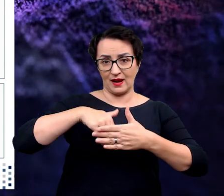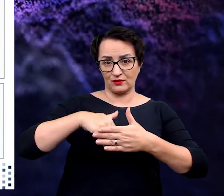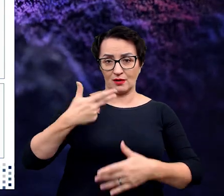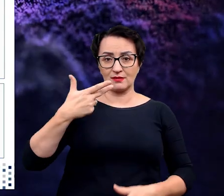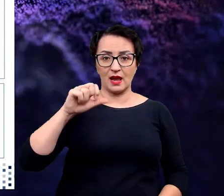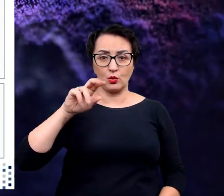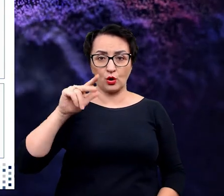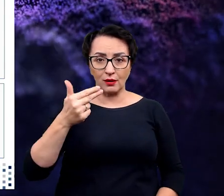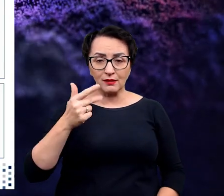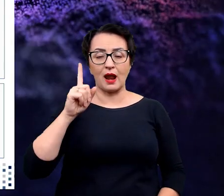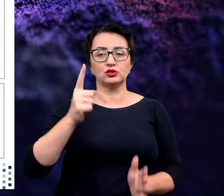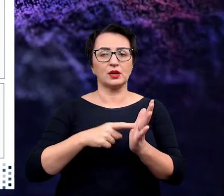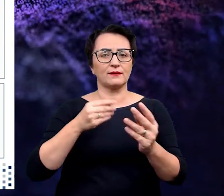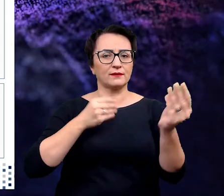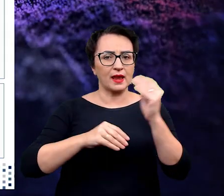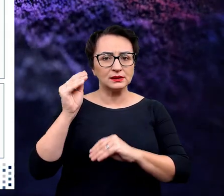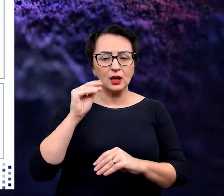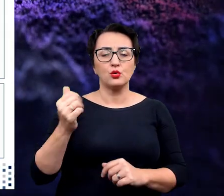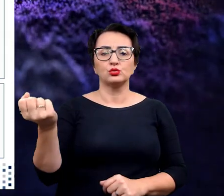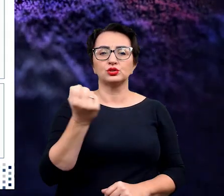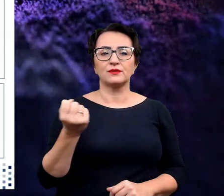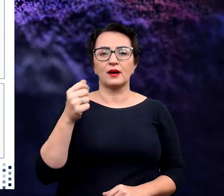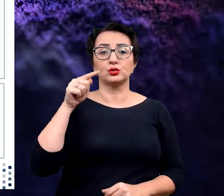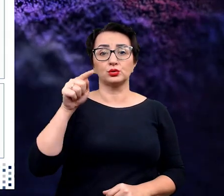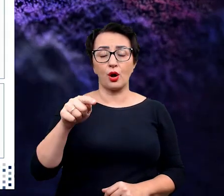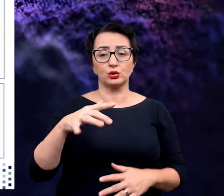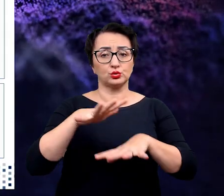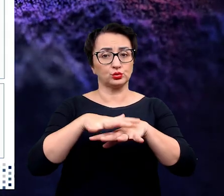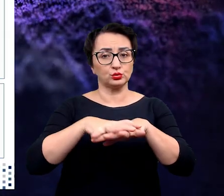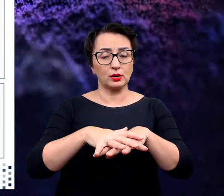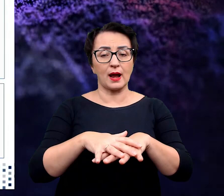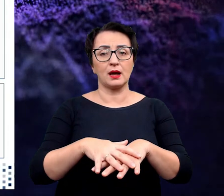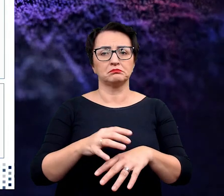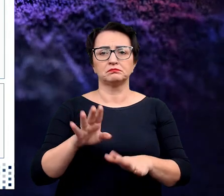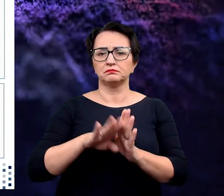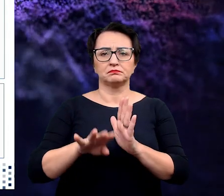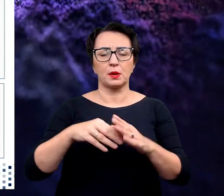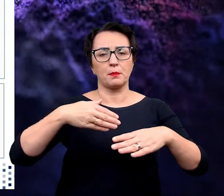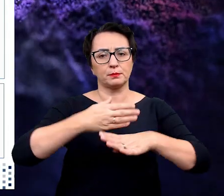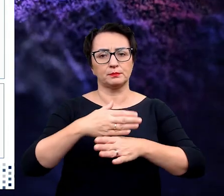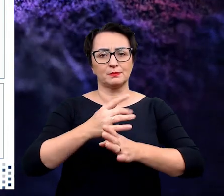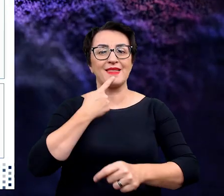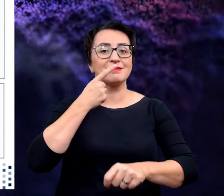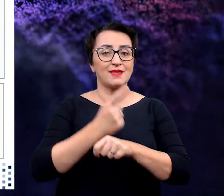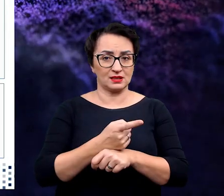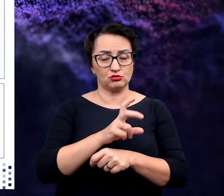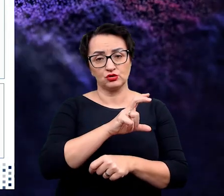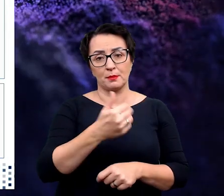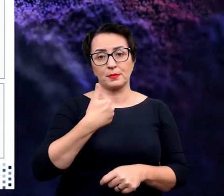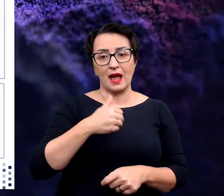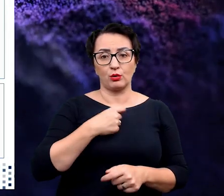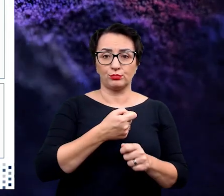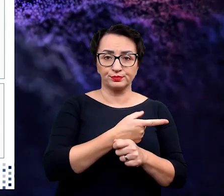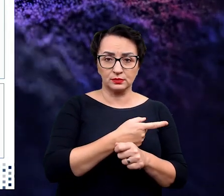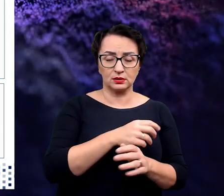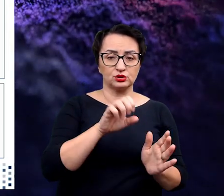wewnątrz neuronu, ale najczęściej jest on używany, ta struktura jest używana do zwykłego sortowania, czyli